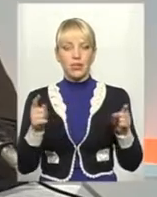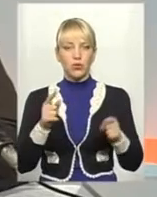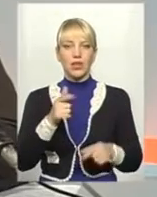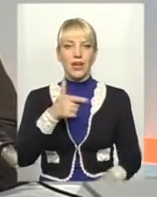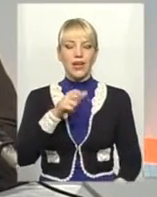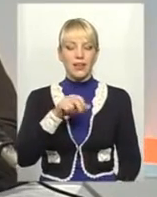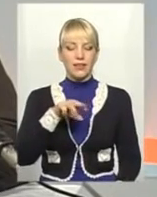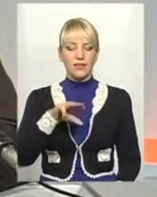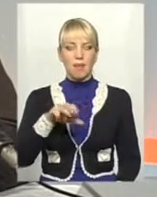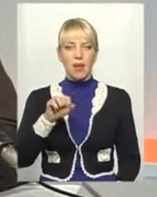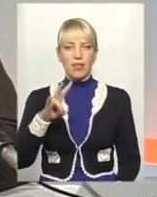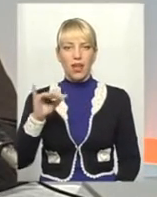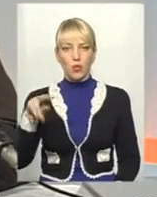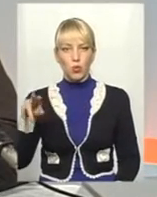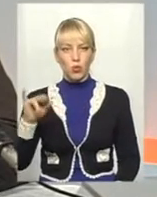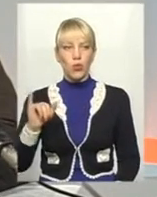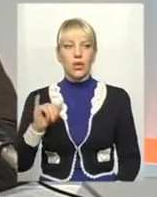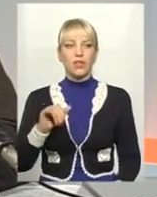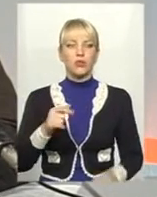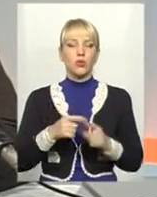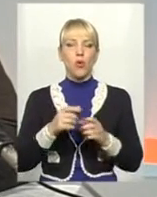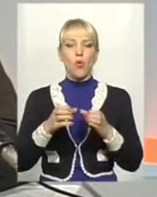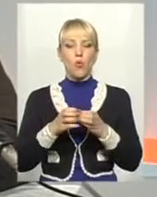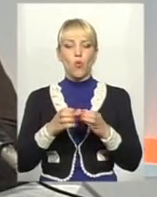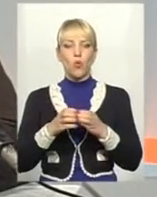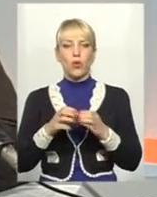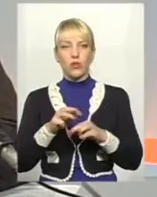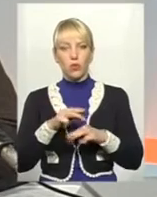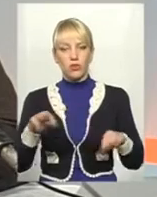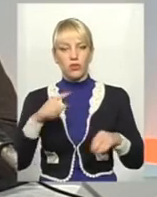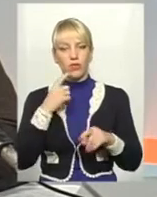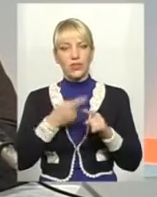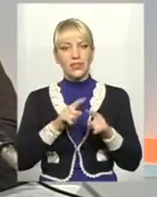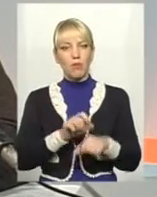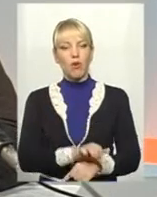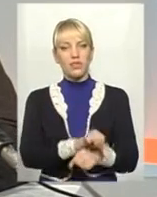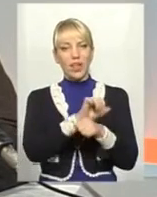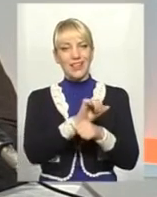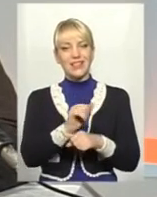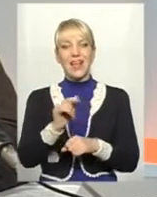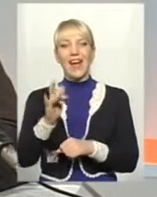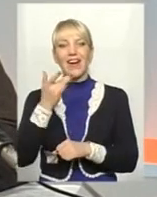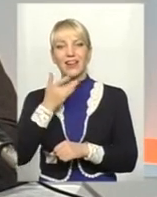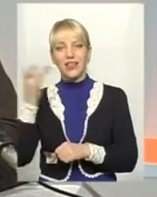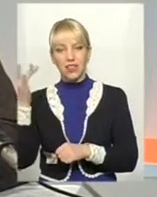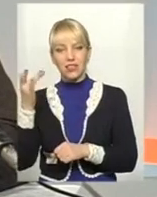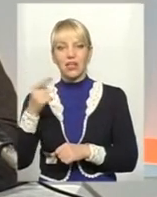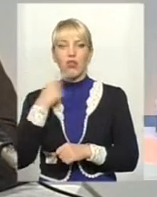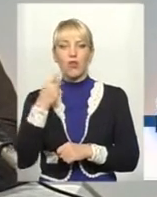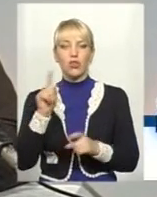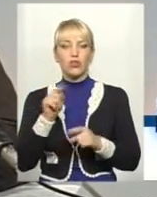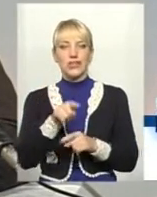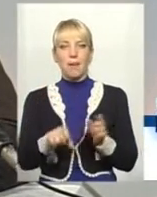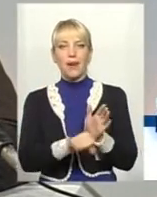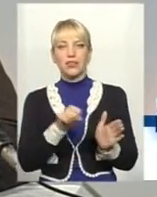урядовці називали ці сили повстанцями, а червона, ну, як би армія, більшовики оголошували їх